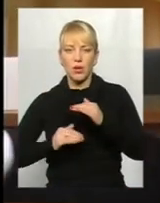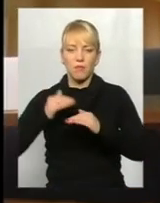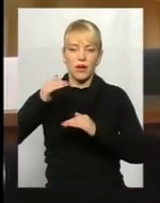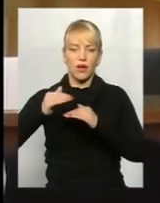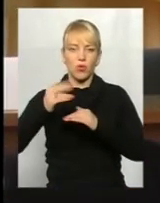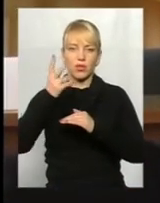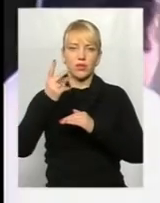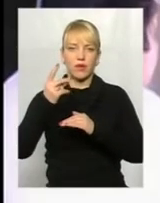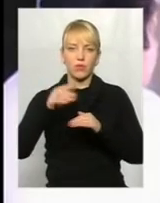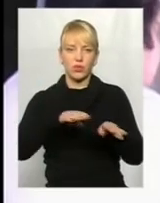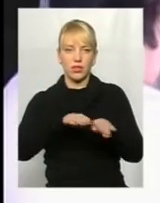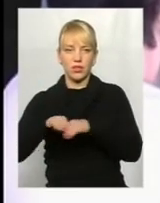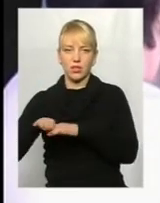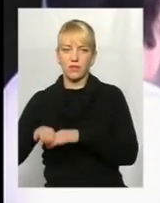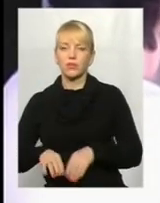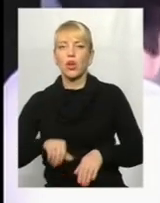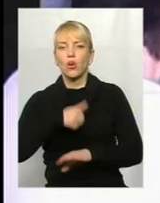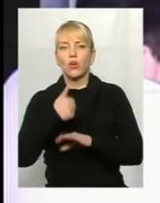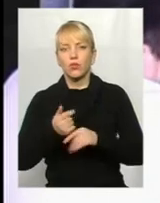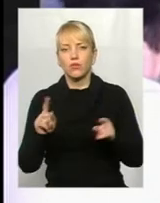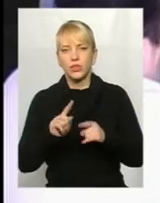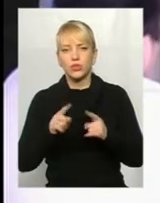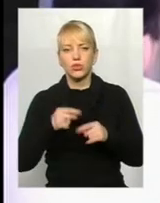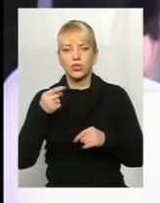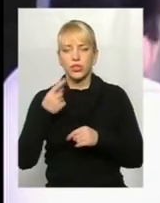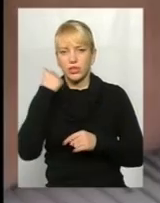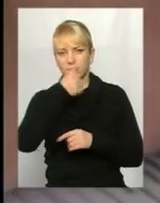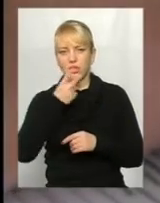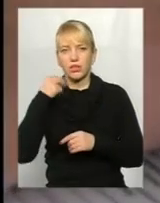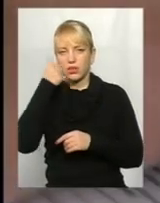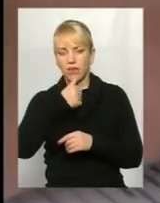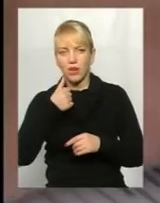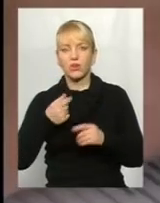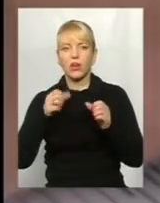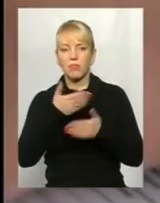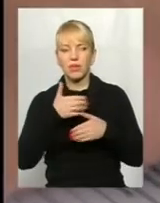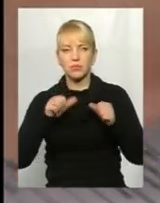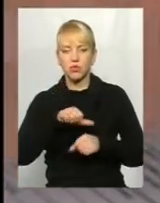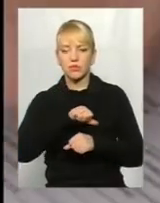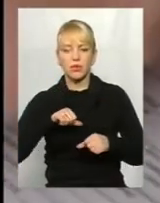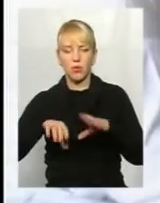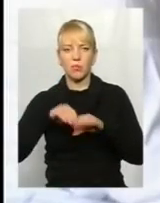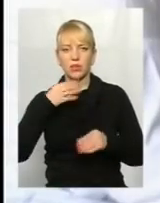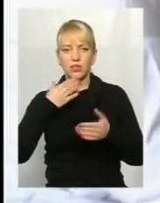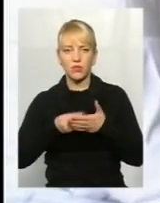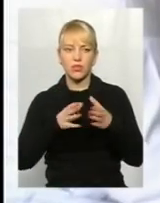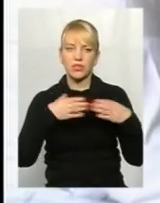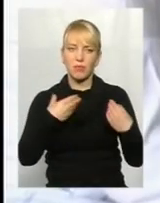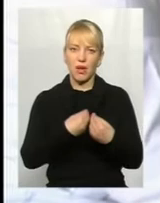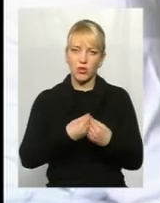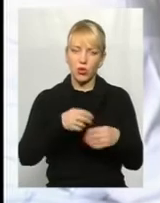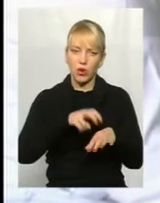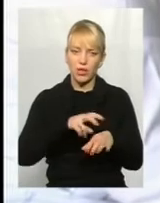вторинний третинерів. Головне, що вже за рік-два ми самі зможемо обирати свого сімейного лікаря, терапевта чи педіатра,